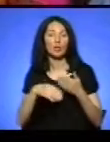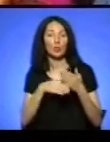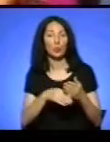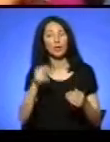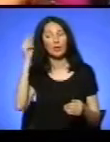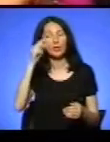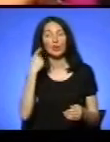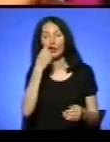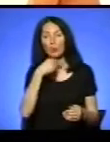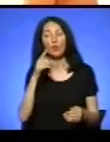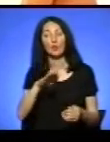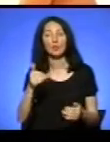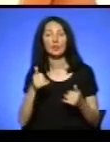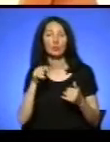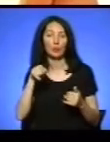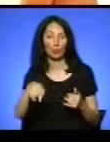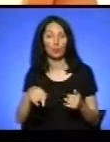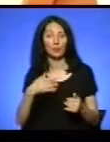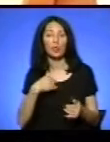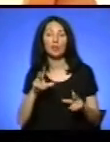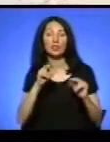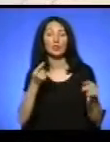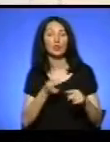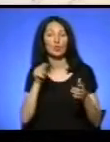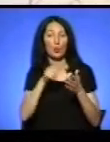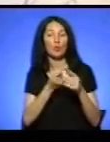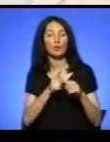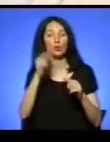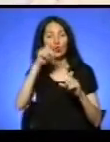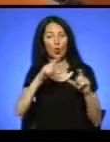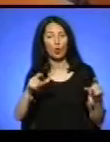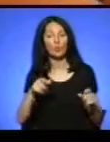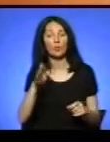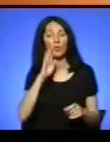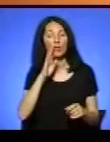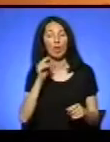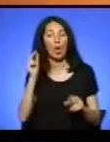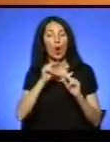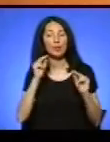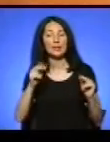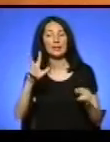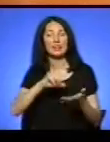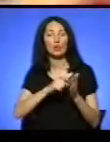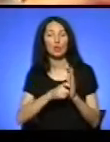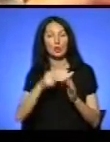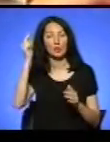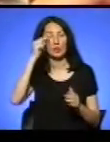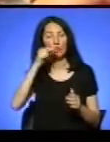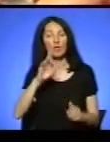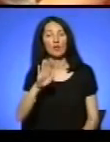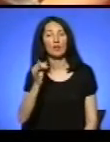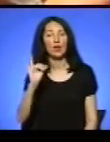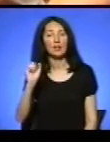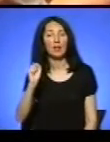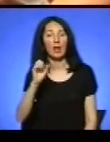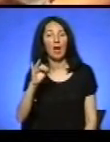в цю школу. Анастасія Верхумій, учениця третього класу, навчається в Айле Еларіс. Ми вчили